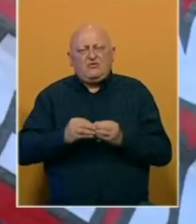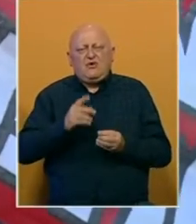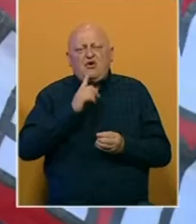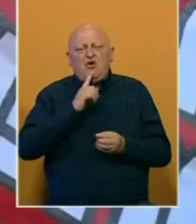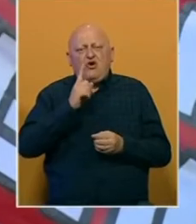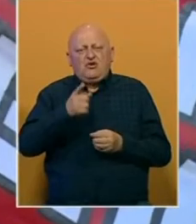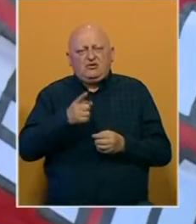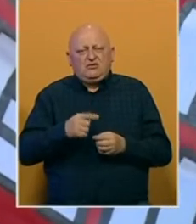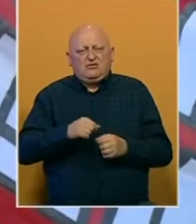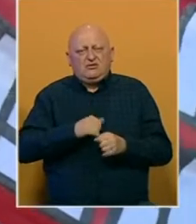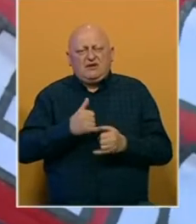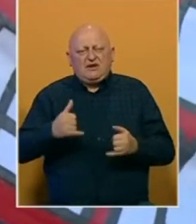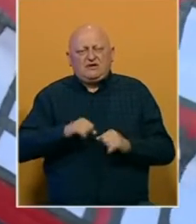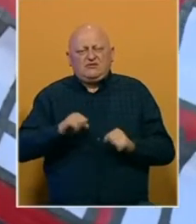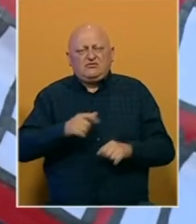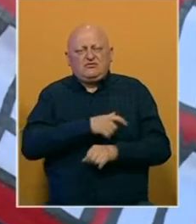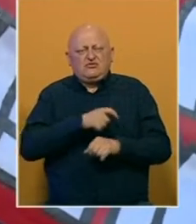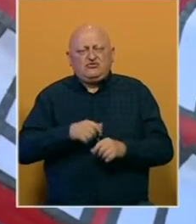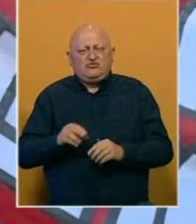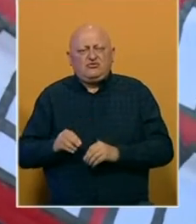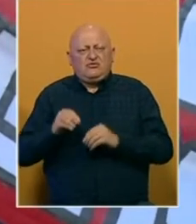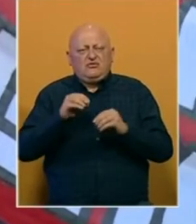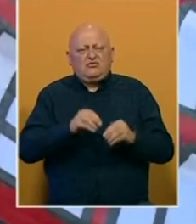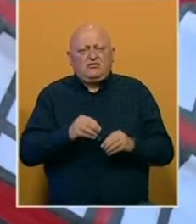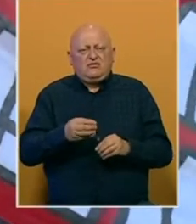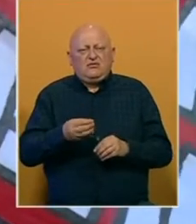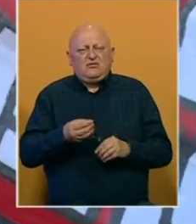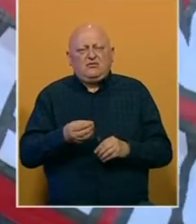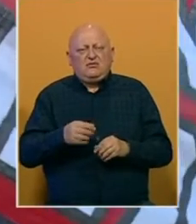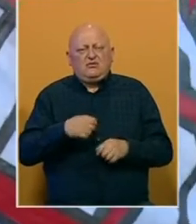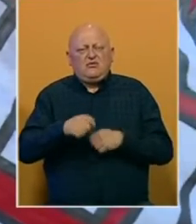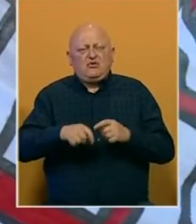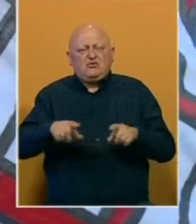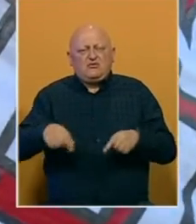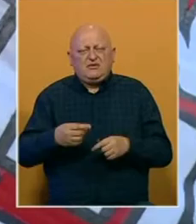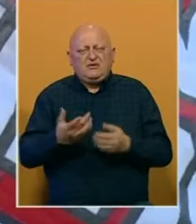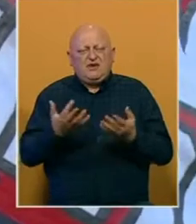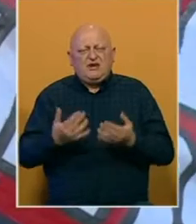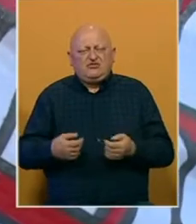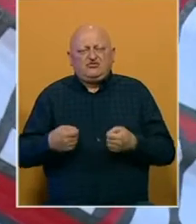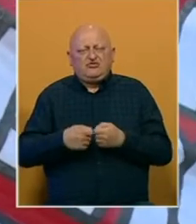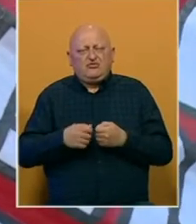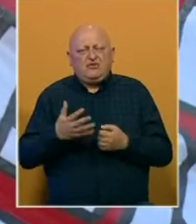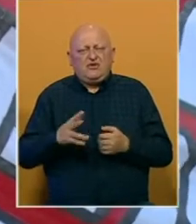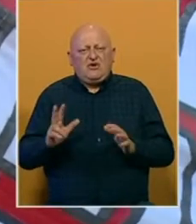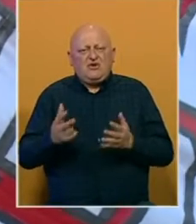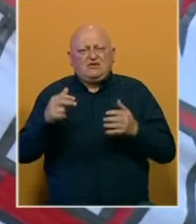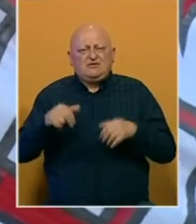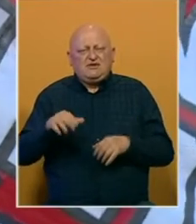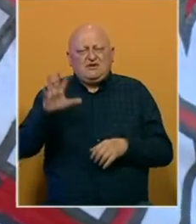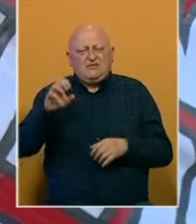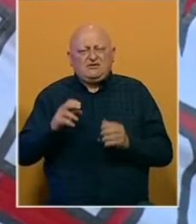je ta gradska uprava dužna prebacivati zakupnjene od poslovnih prostora na račun kluba. Dakle to je oko nekih 17.500